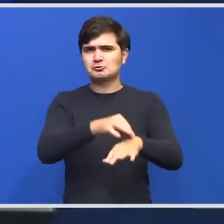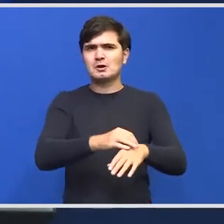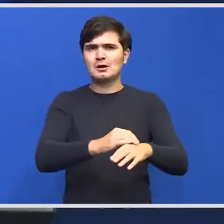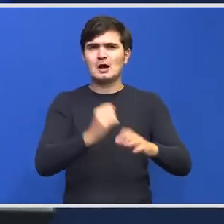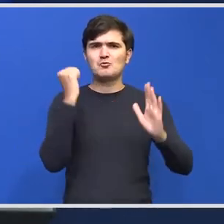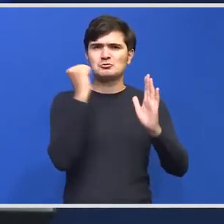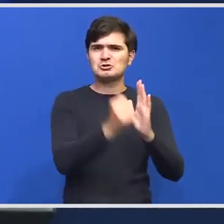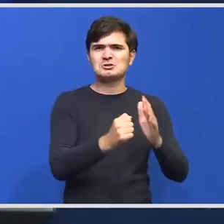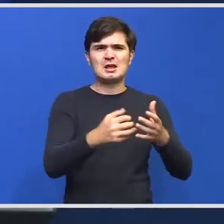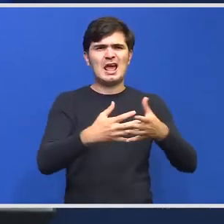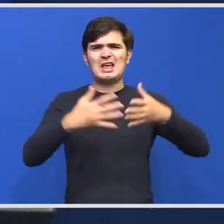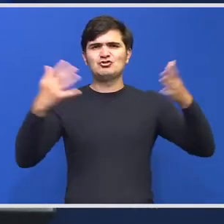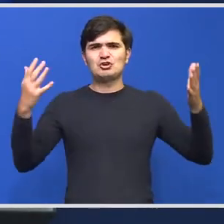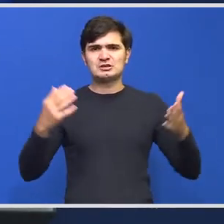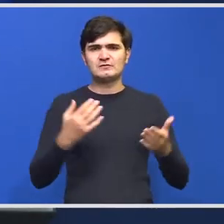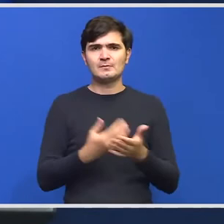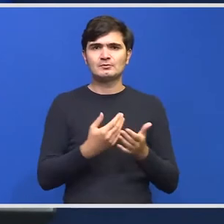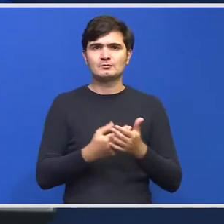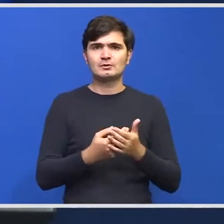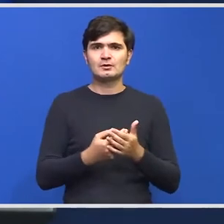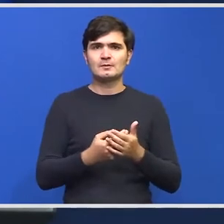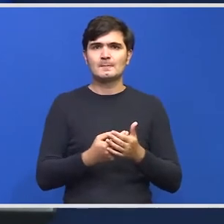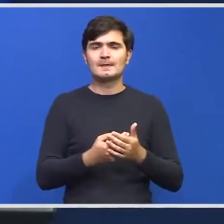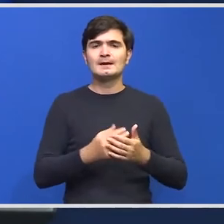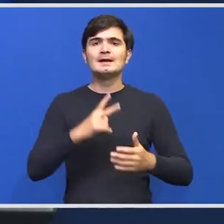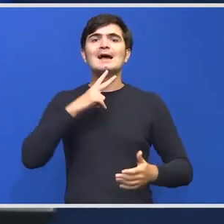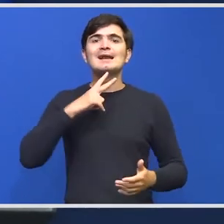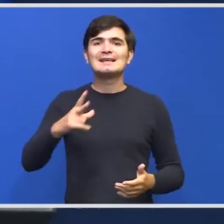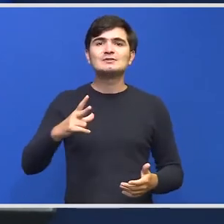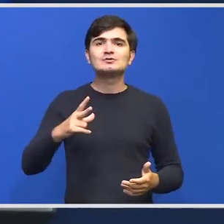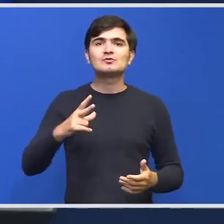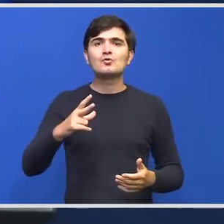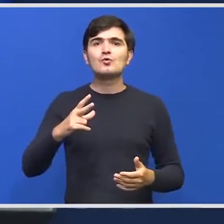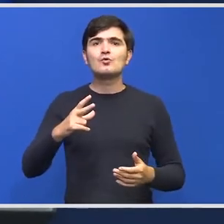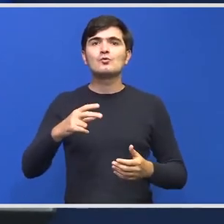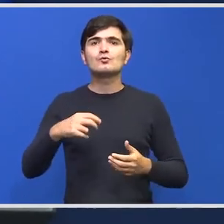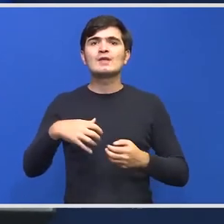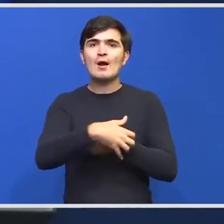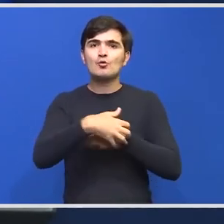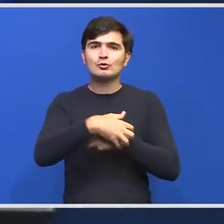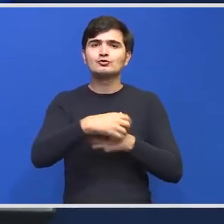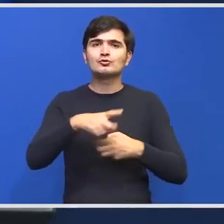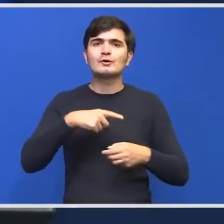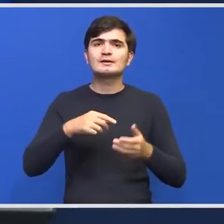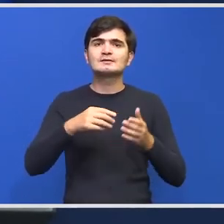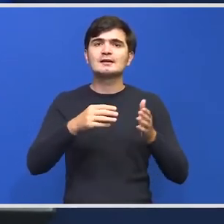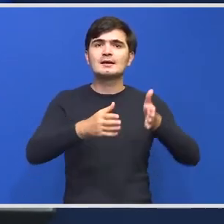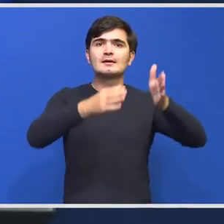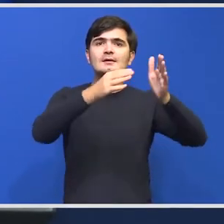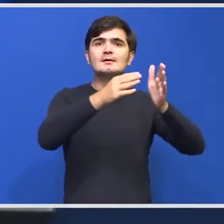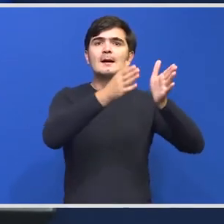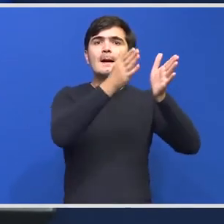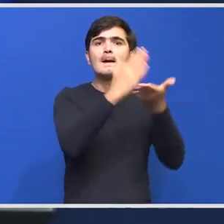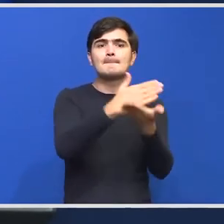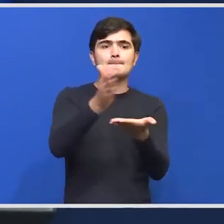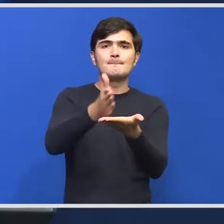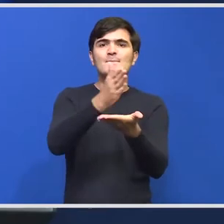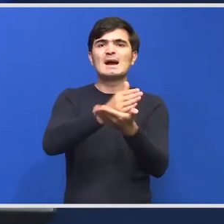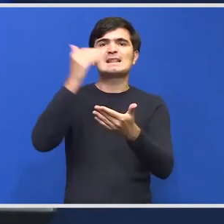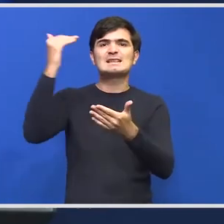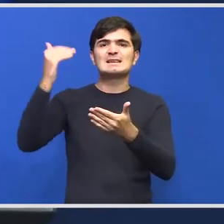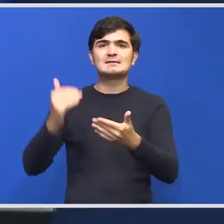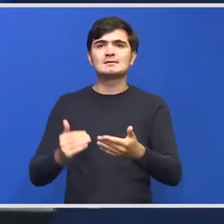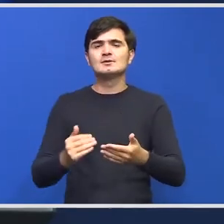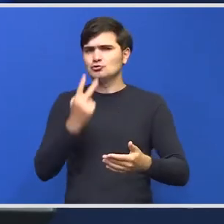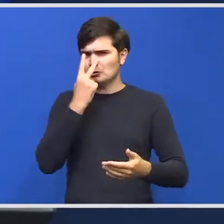ce nivelul de clasificare a riscului pe care noi l-am făcut în prezența ordinației de urgență o să vedeți că există doar două trei situații în